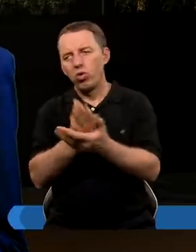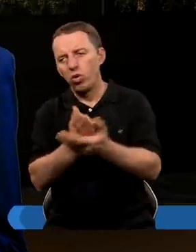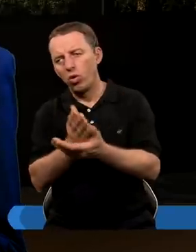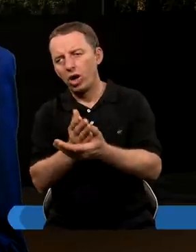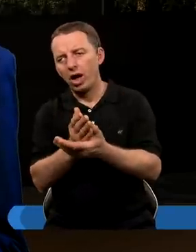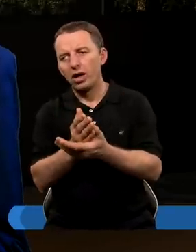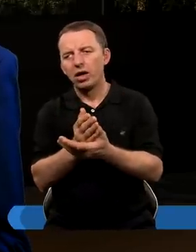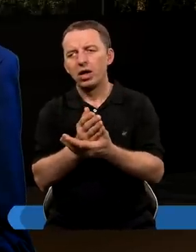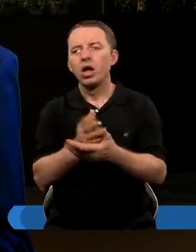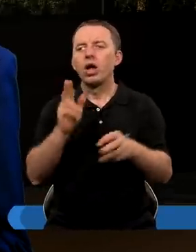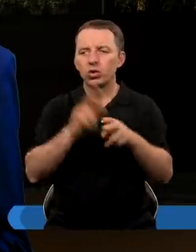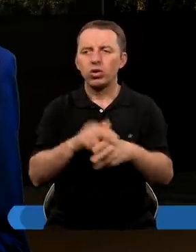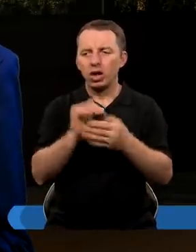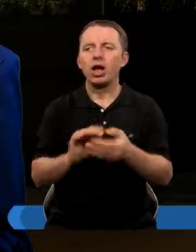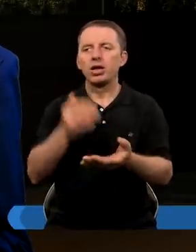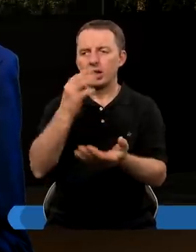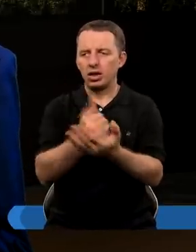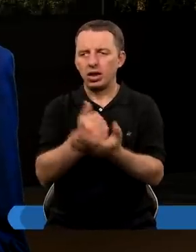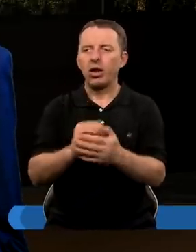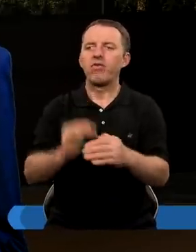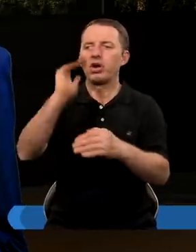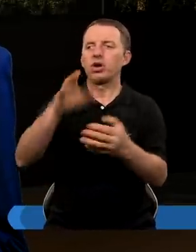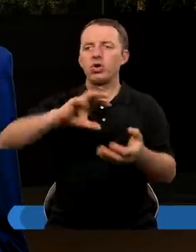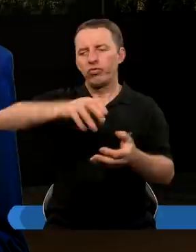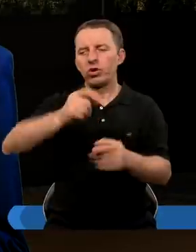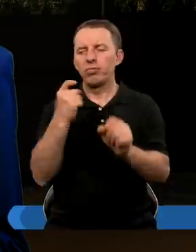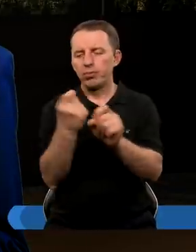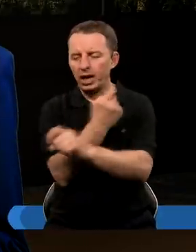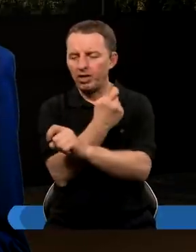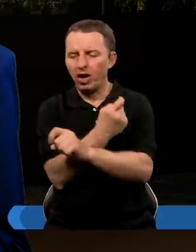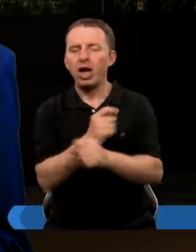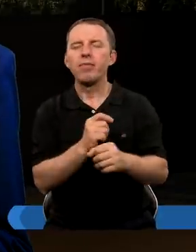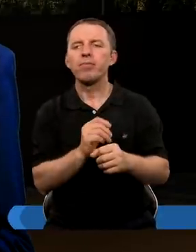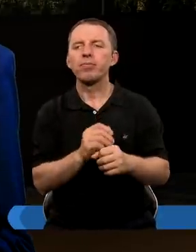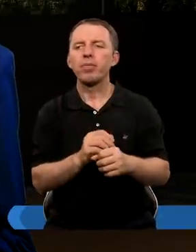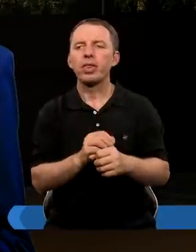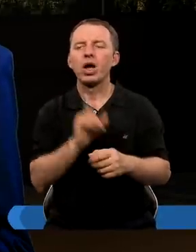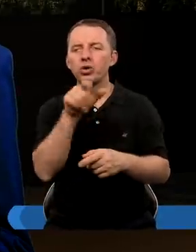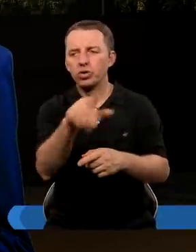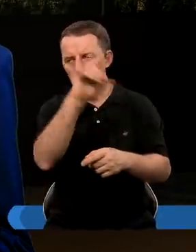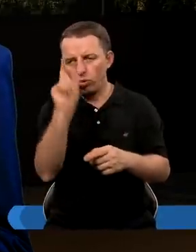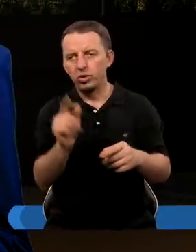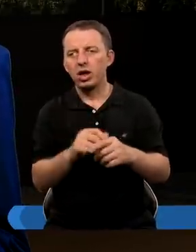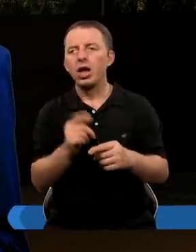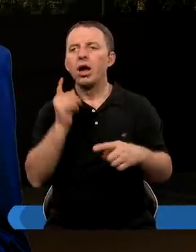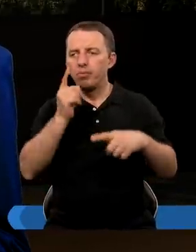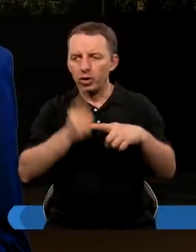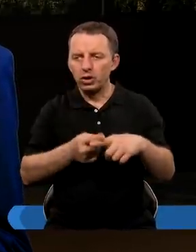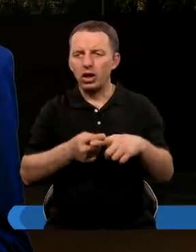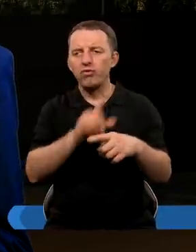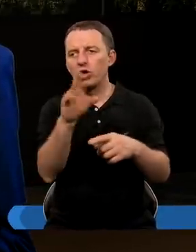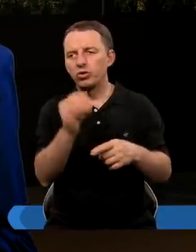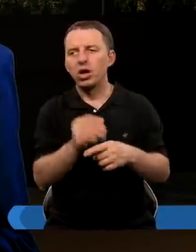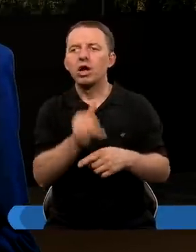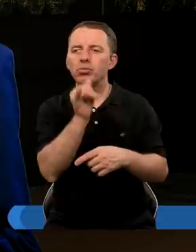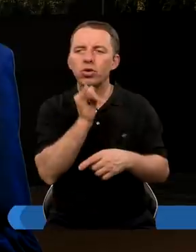sługami, którzy zajmowali się na najwyższych szczeblach, można by powiedzieć, wręcz państwa. I ci ludzie postanowili,